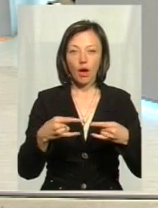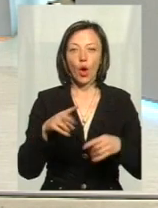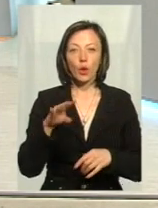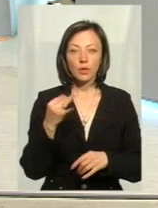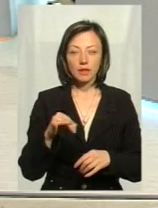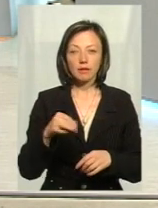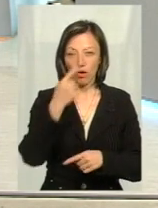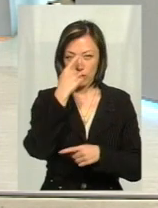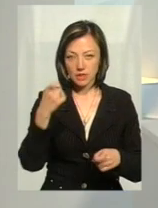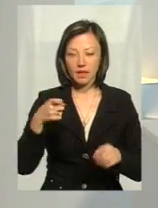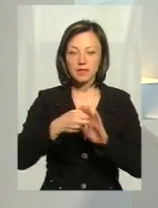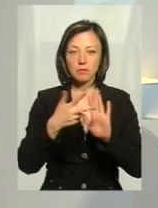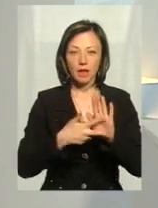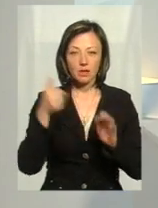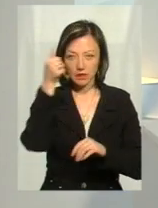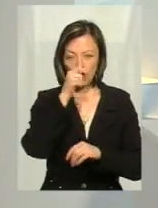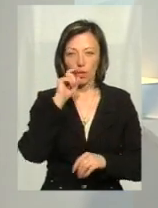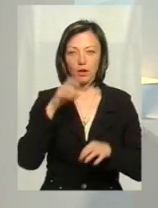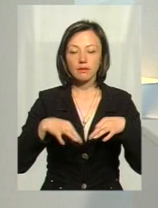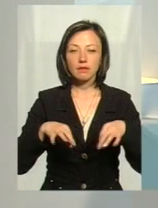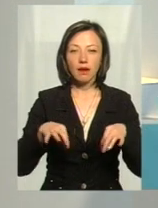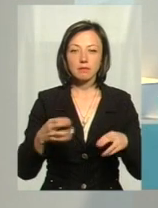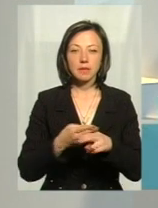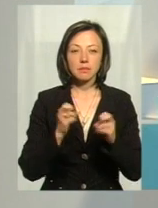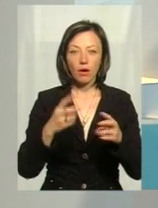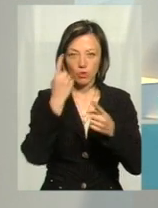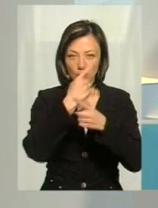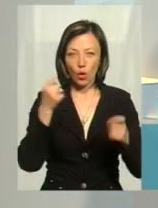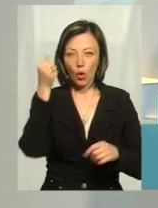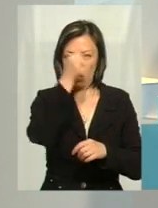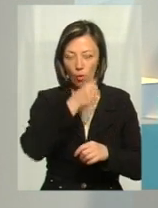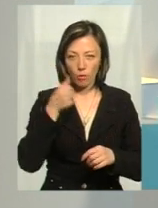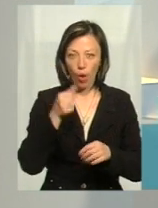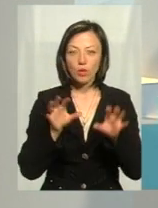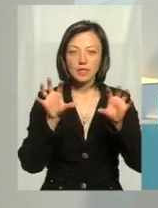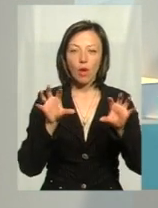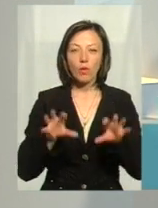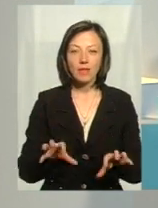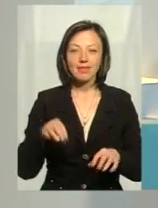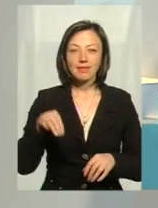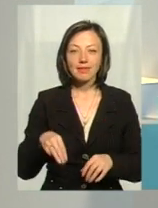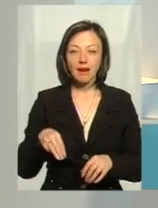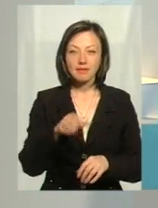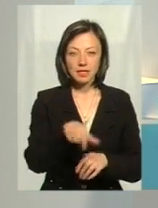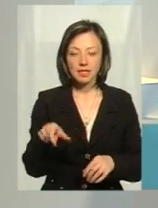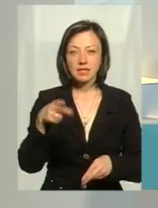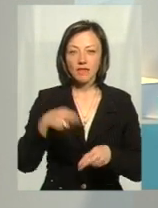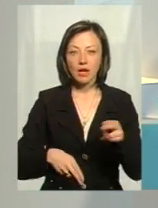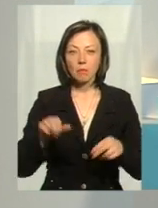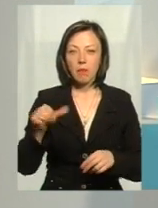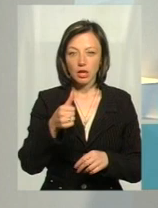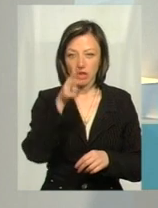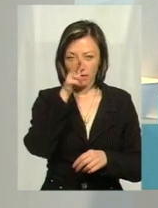цей рік, 2018-й, Укртрансбезпека оголосила роком легалізації таксистів. От завершується перший квартал.